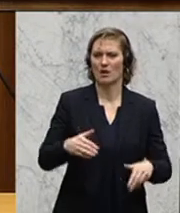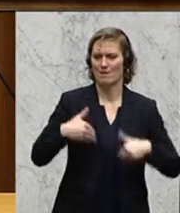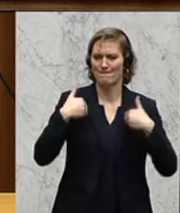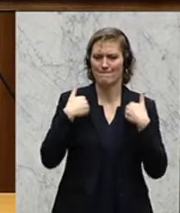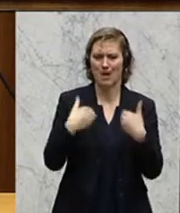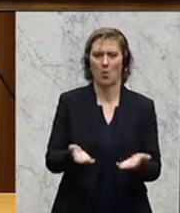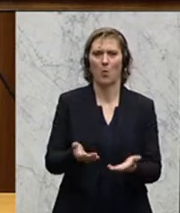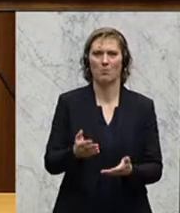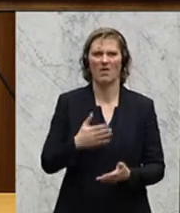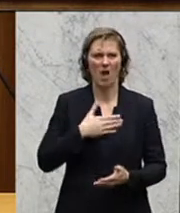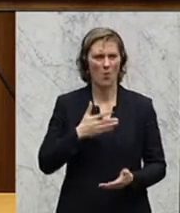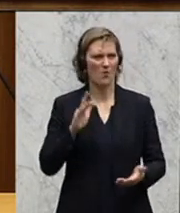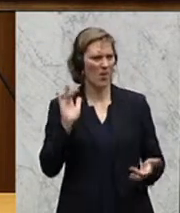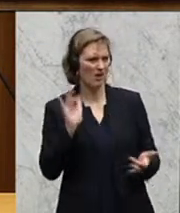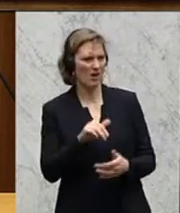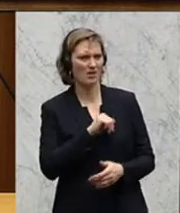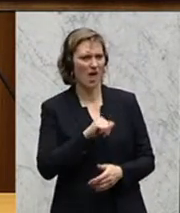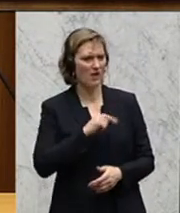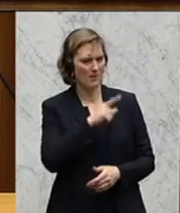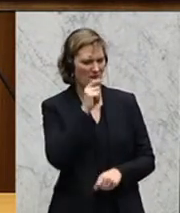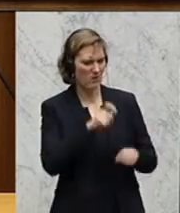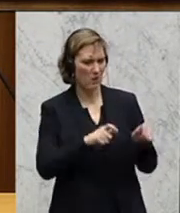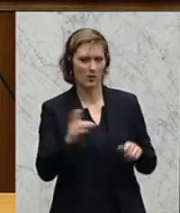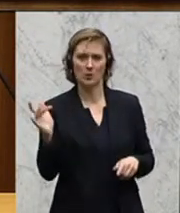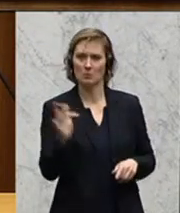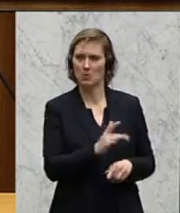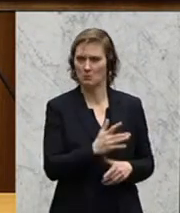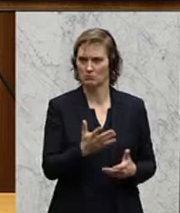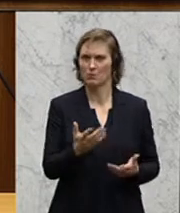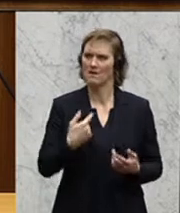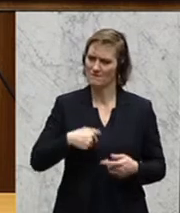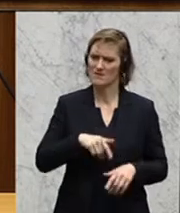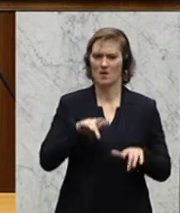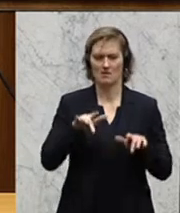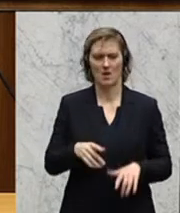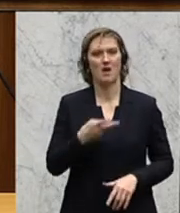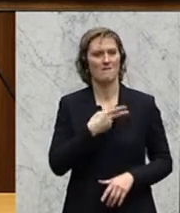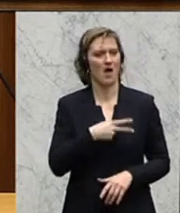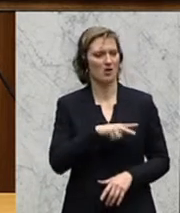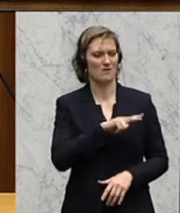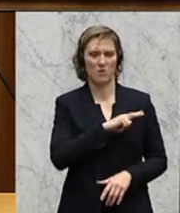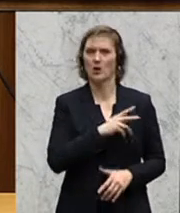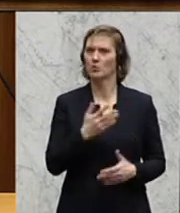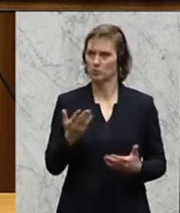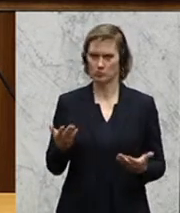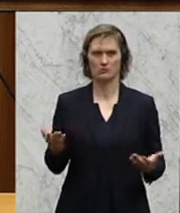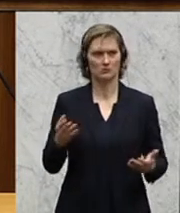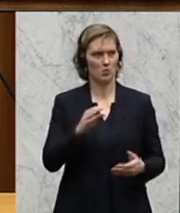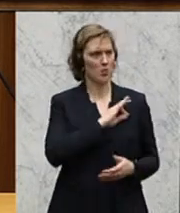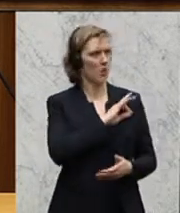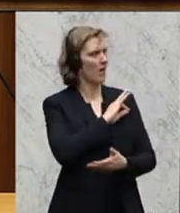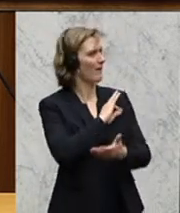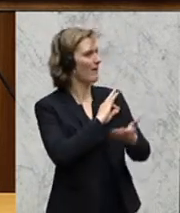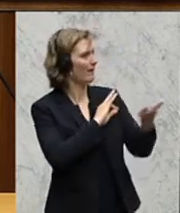auch gegenüber der eigenen Bevölkerung agieren lassen. Das ist nicht möglich. Wir haben eine Verantwortung, werte Kolleginnen und Kollegen, und